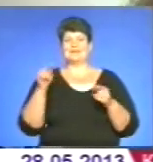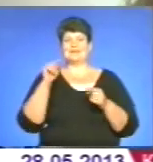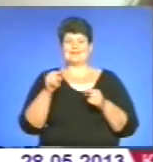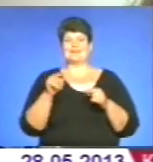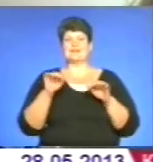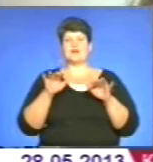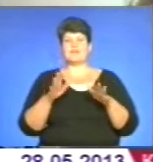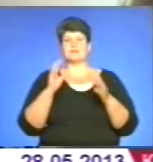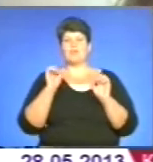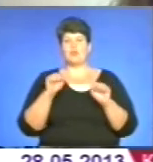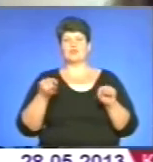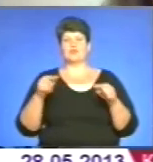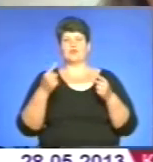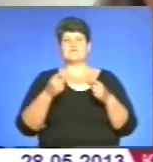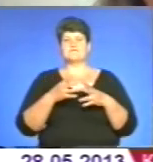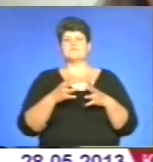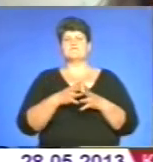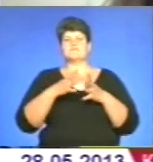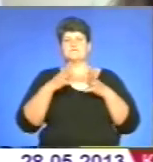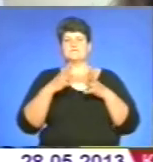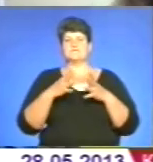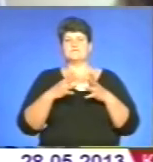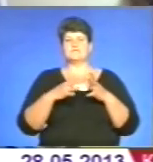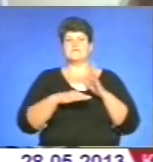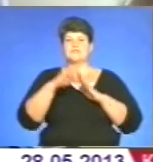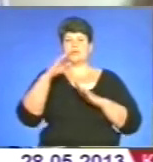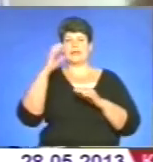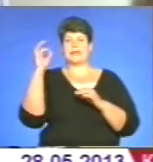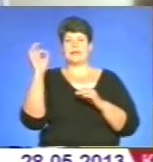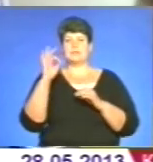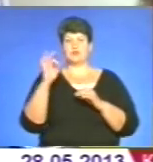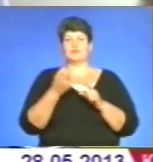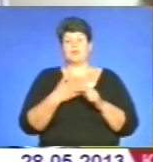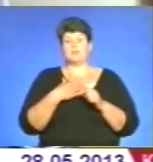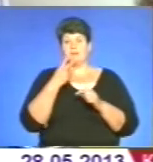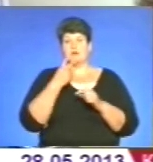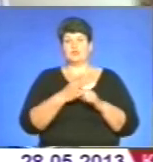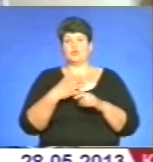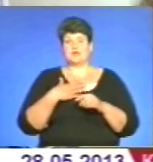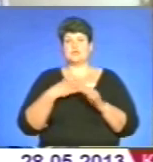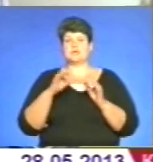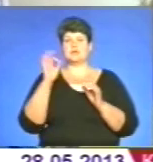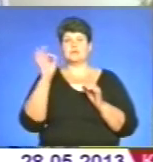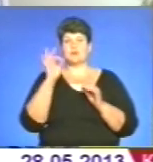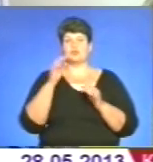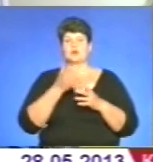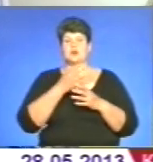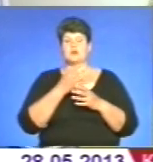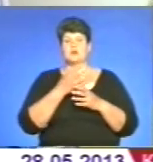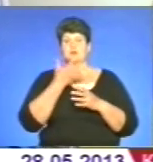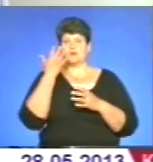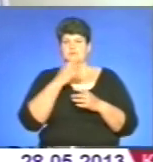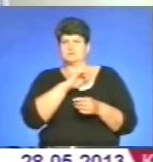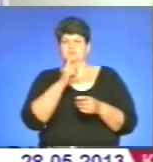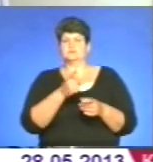утворюються на фоні дуже високих температур. А як ми бачимо, в нас останні роки температурні показники зростають, і це